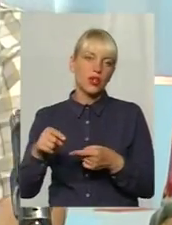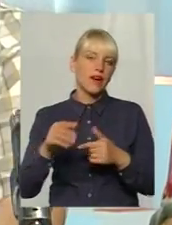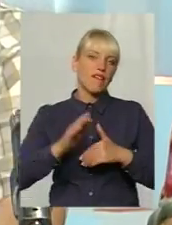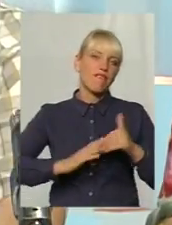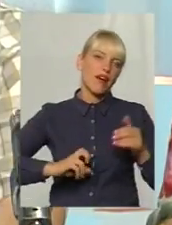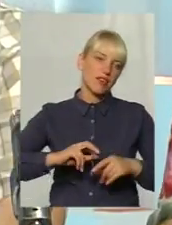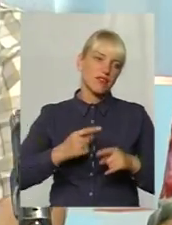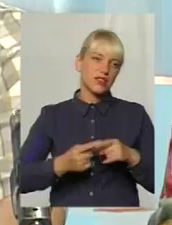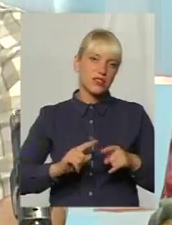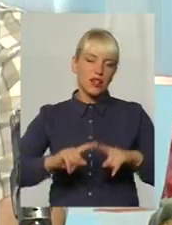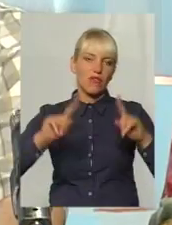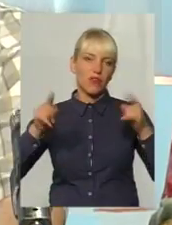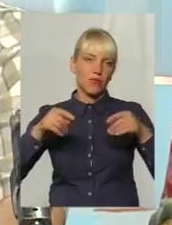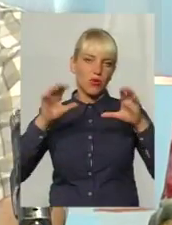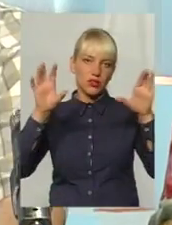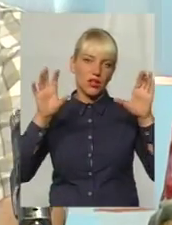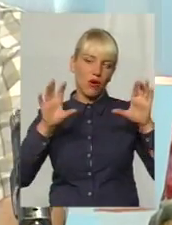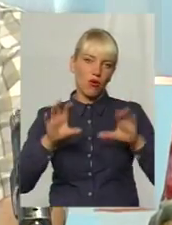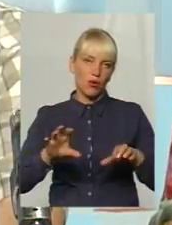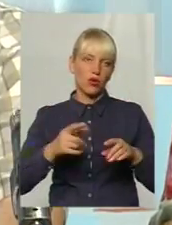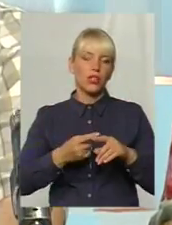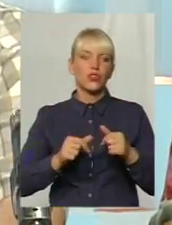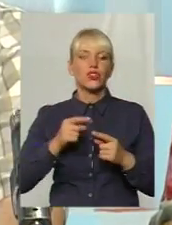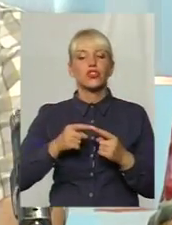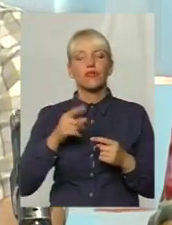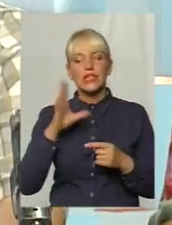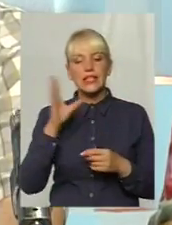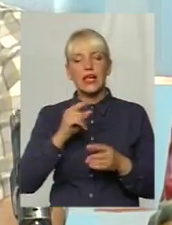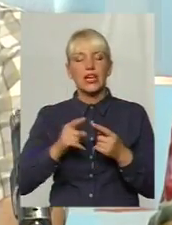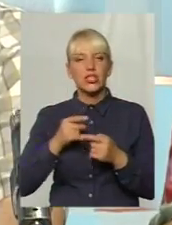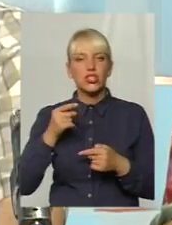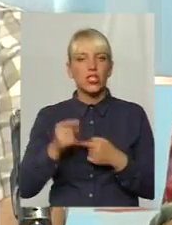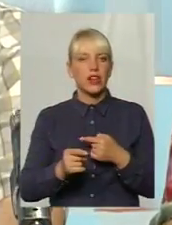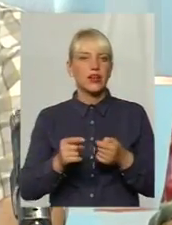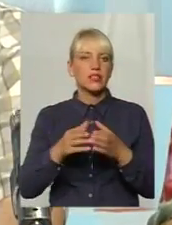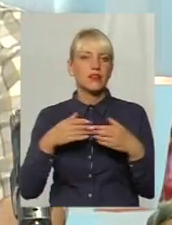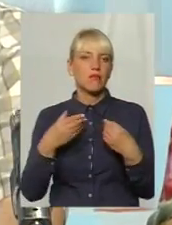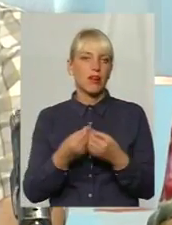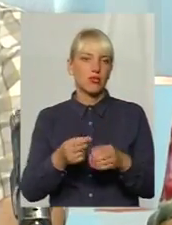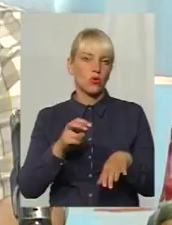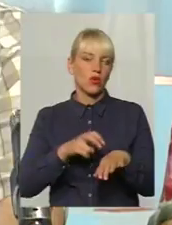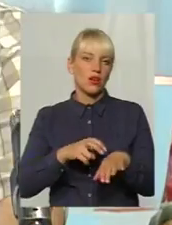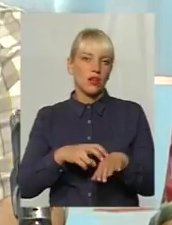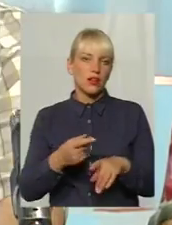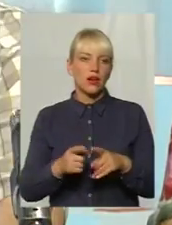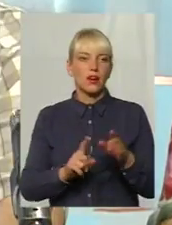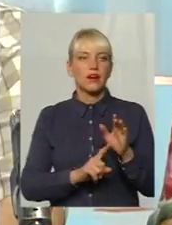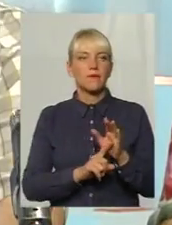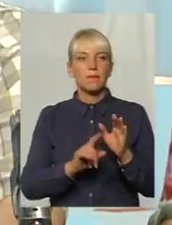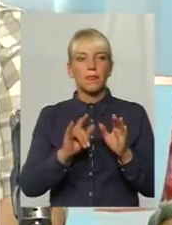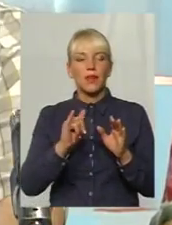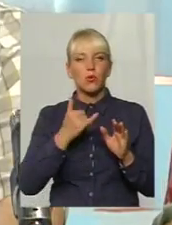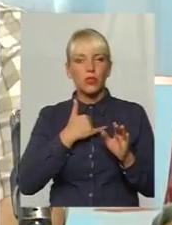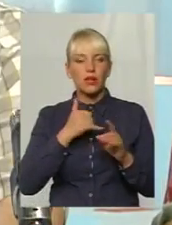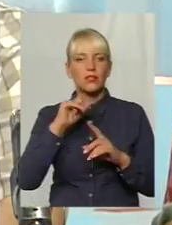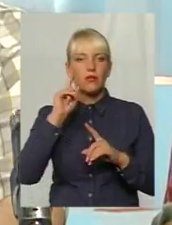вимоги основ законодавства через сімейного лікаря. Просто нас ще поки територіально